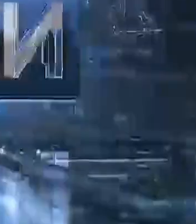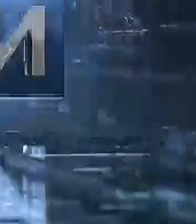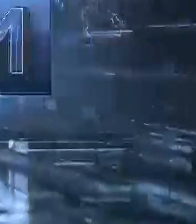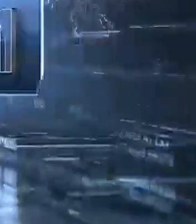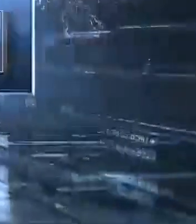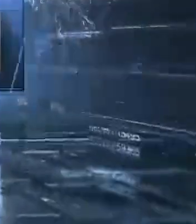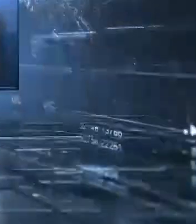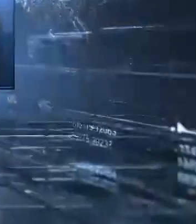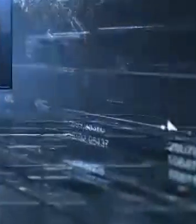Редактор.Семкин